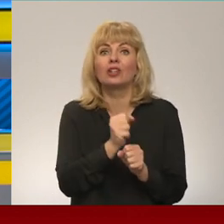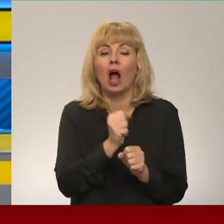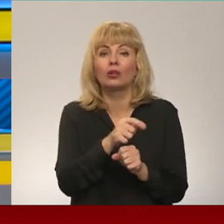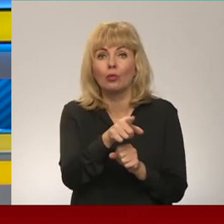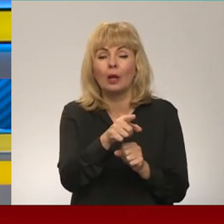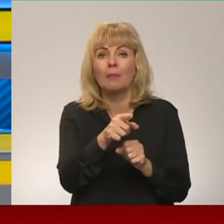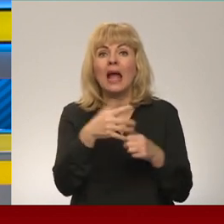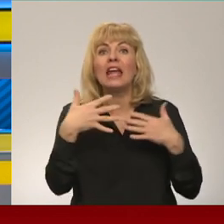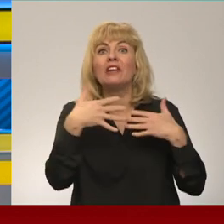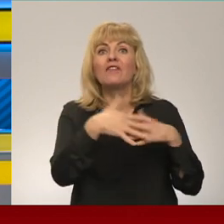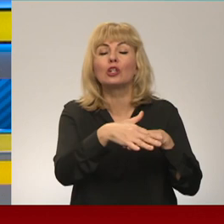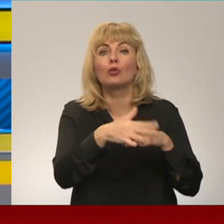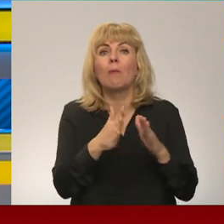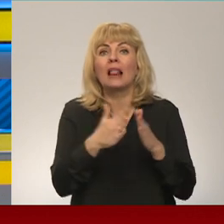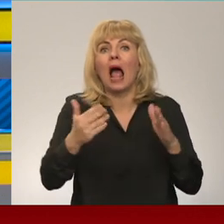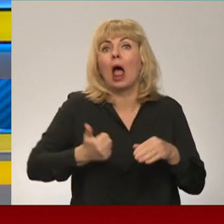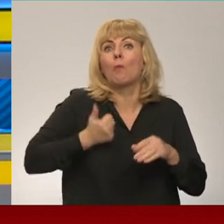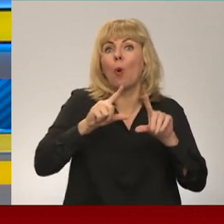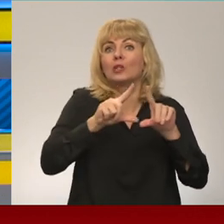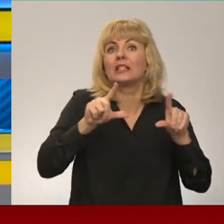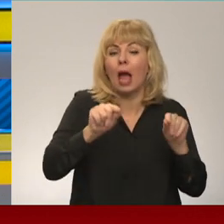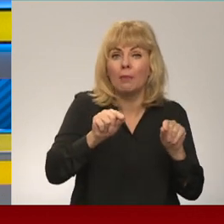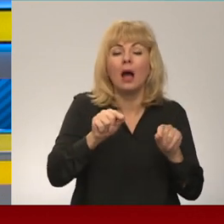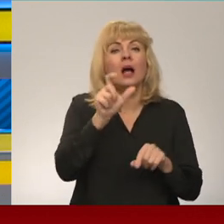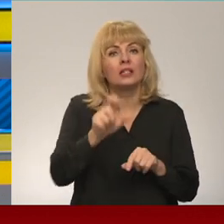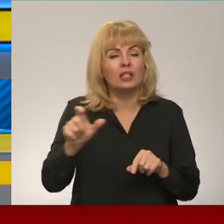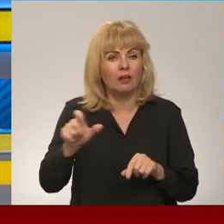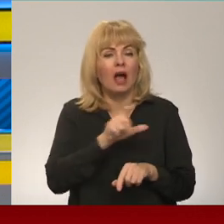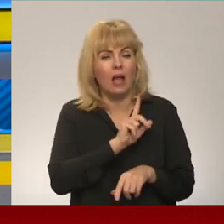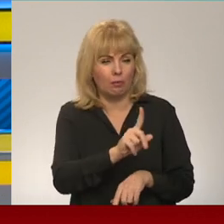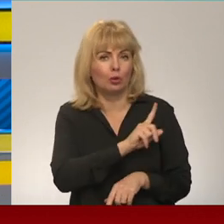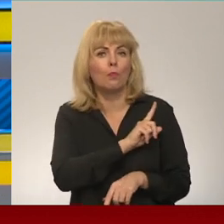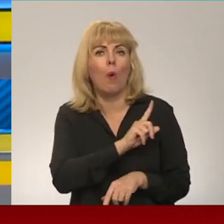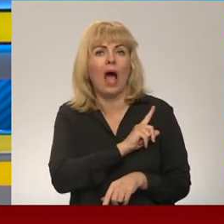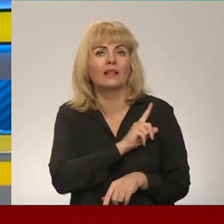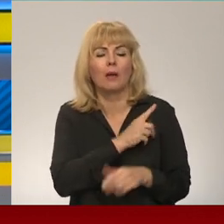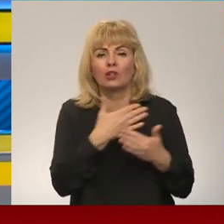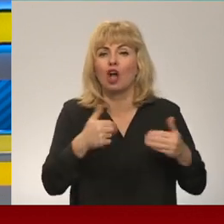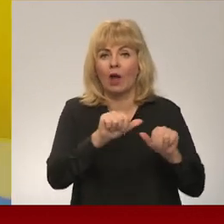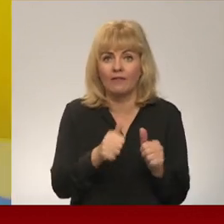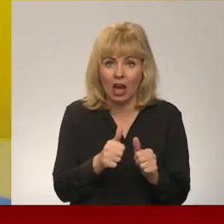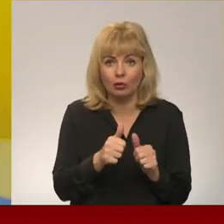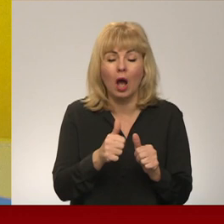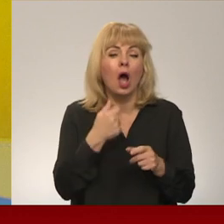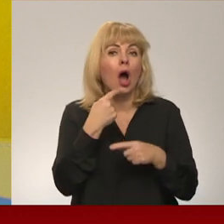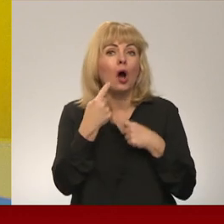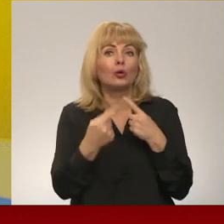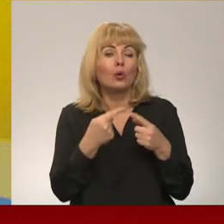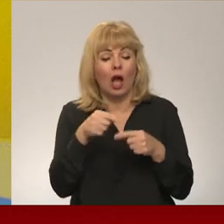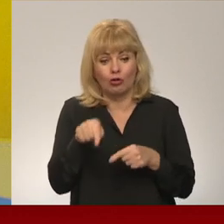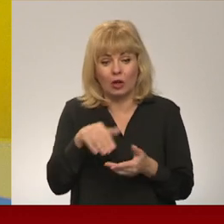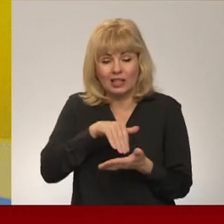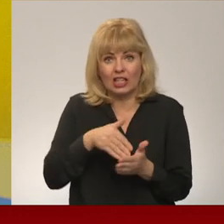uzņēmumiem, bet arī cilvēkiem jāsaka labā modrība dažādā veidā. Runājot tieši par situāciju šeit pie mums